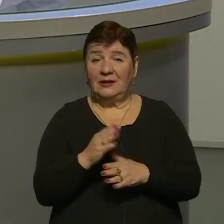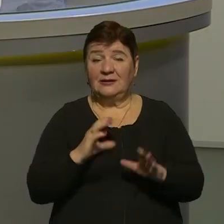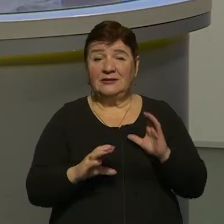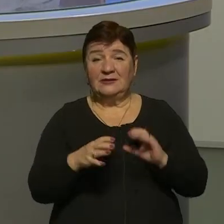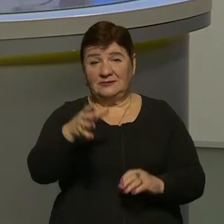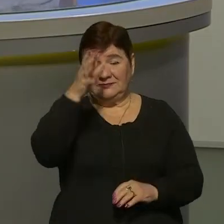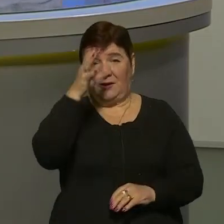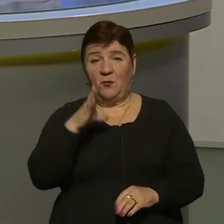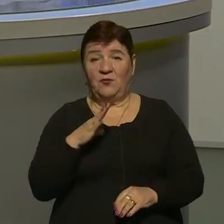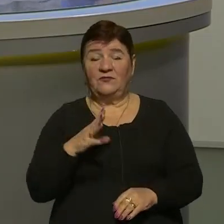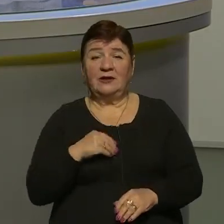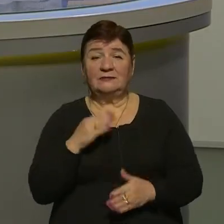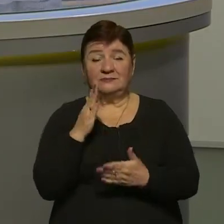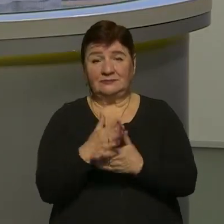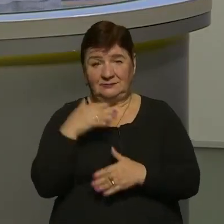політичної освіти, був з нами на прямому зв'язку.